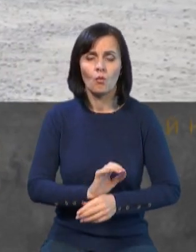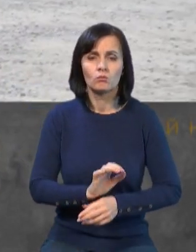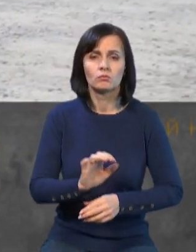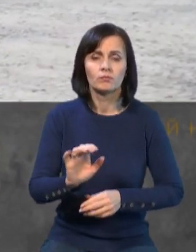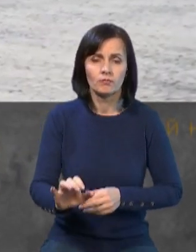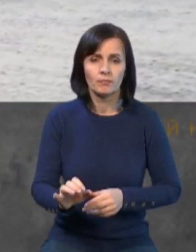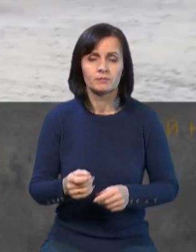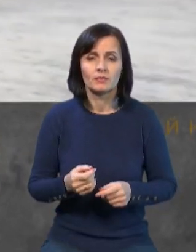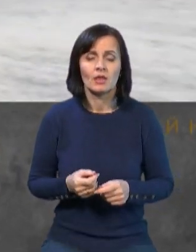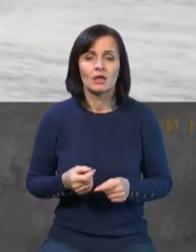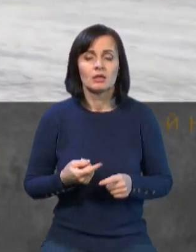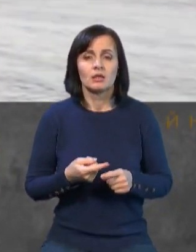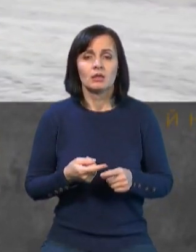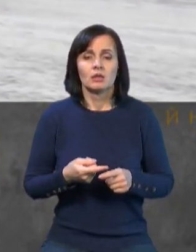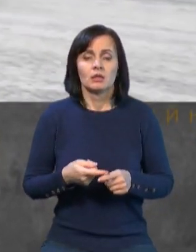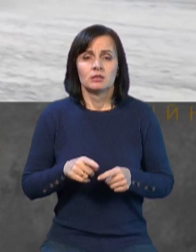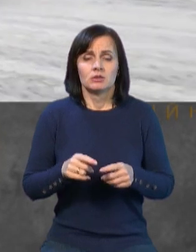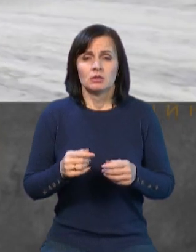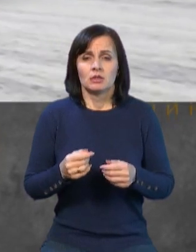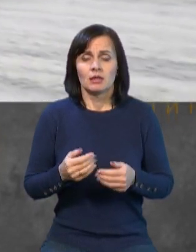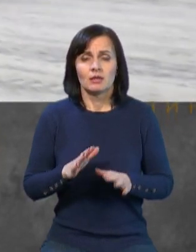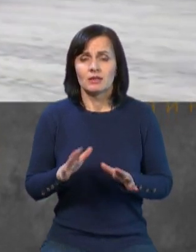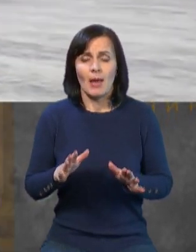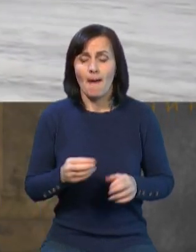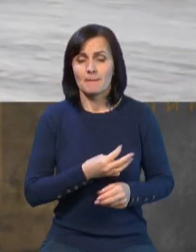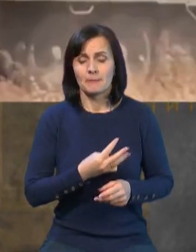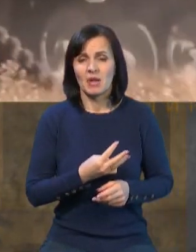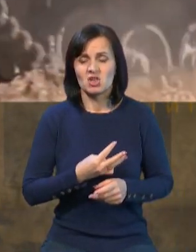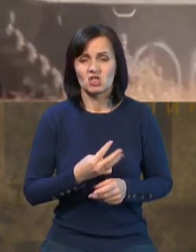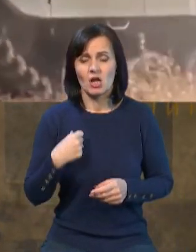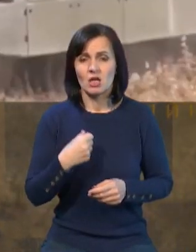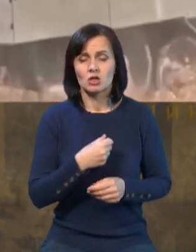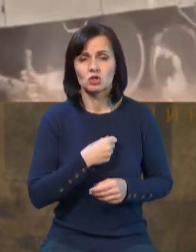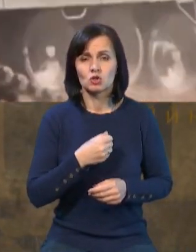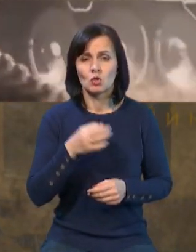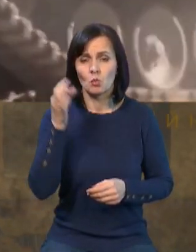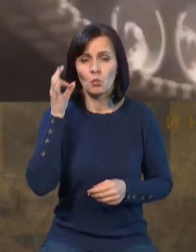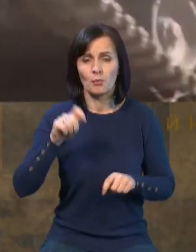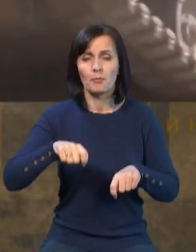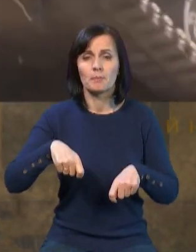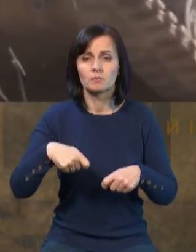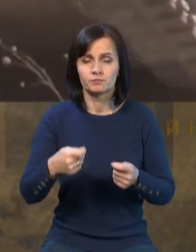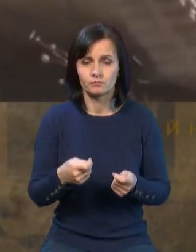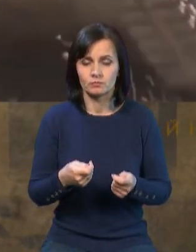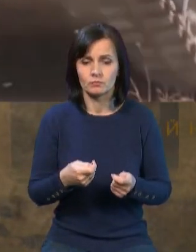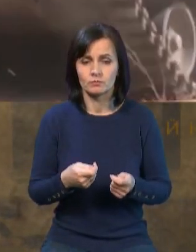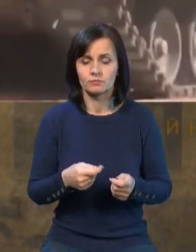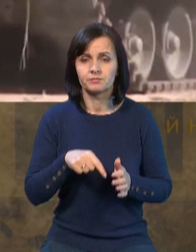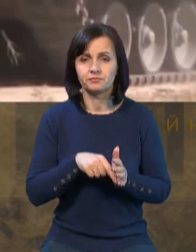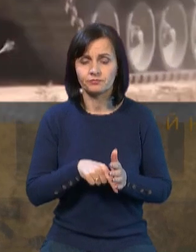дозвіл на реекспорт, а не бажання самої Німеччини щось передавати. Тут важливий ще аспект полягає в тому, що